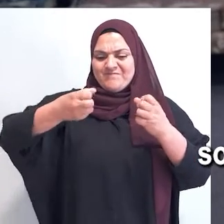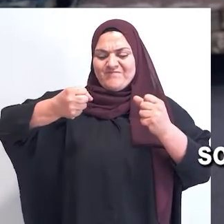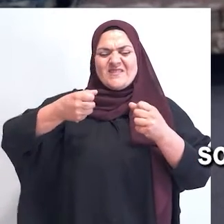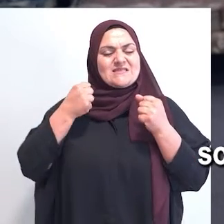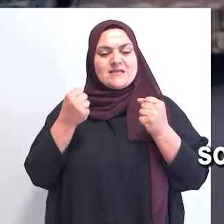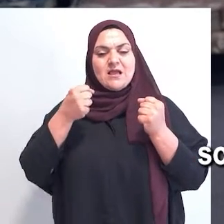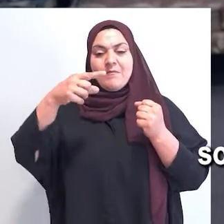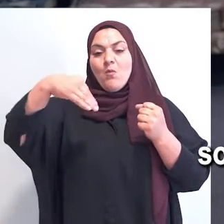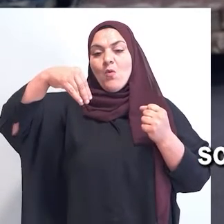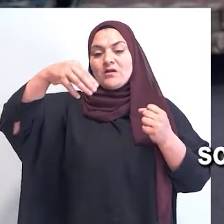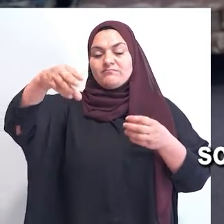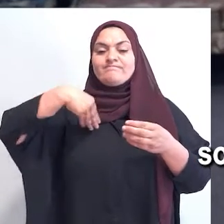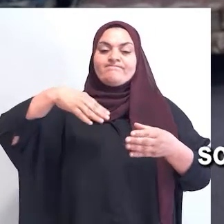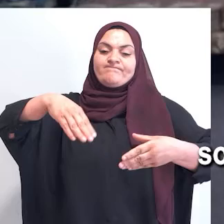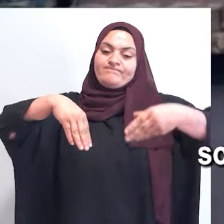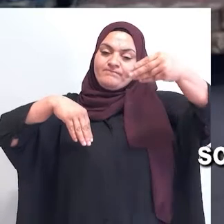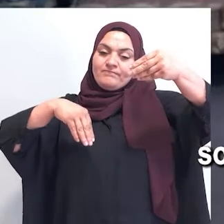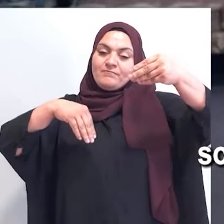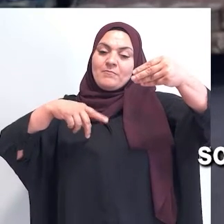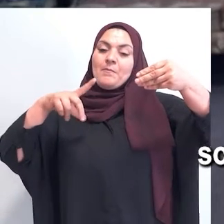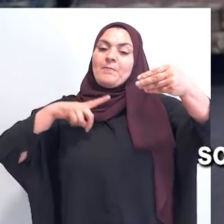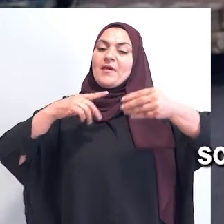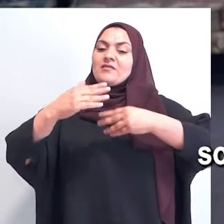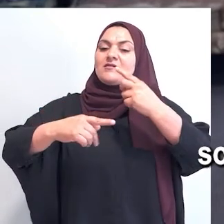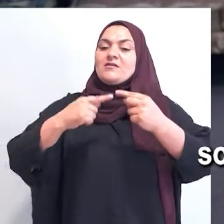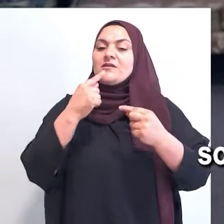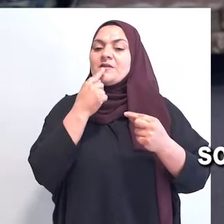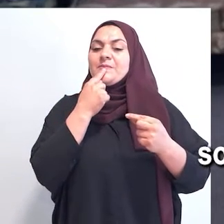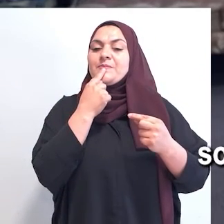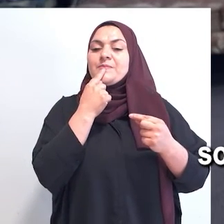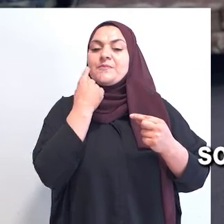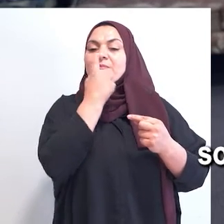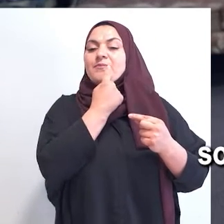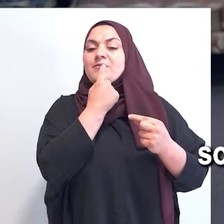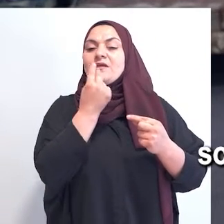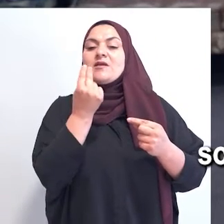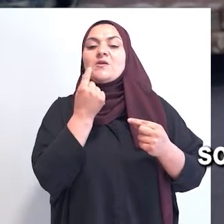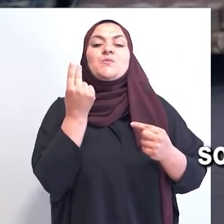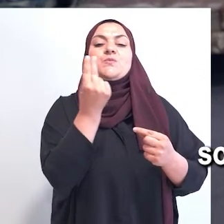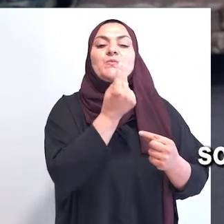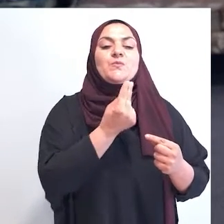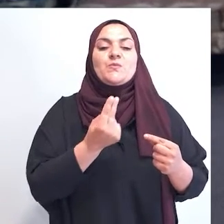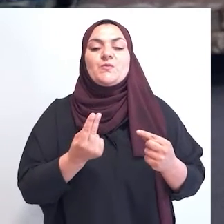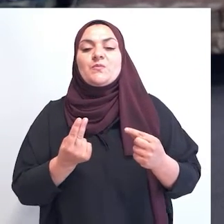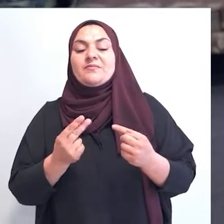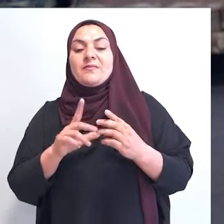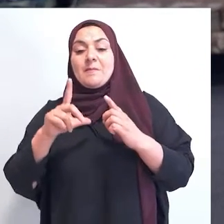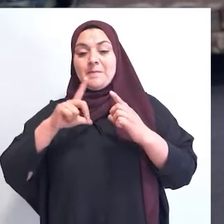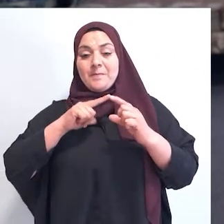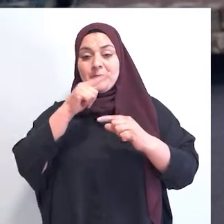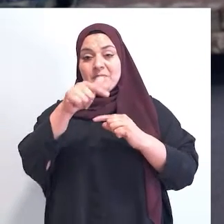ورا الوركة فبالتالي بحملها هيك وبكمل في تمي